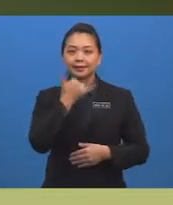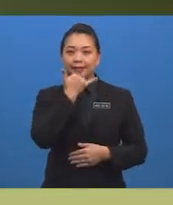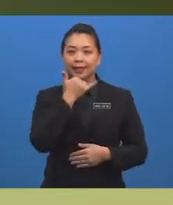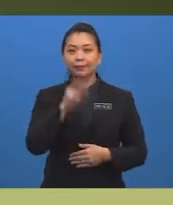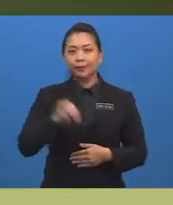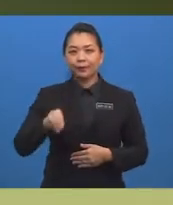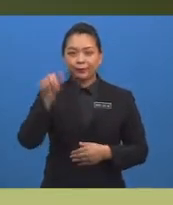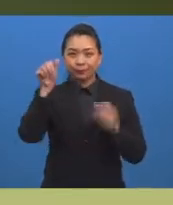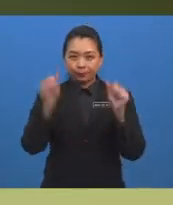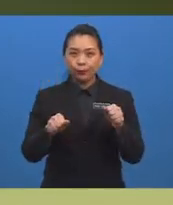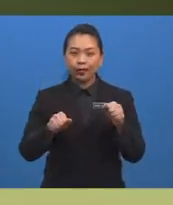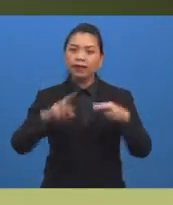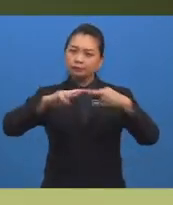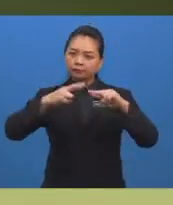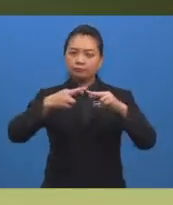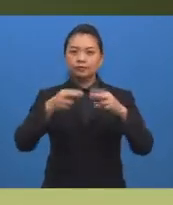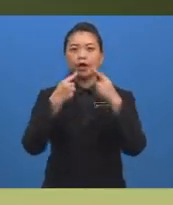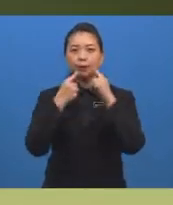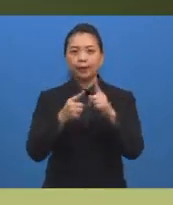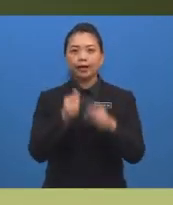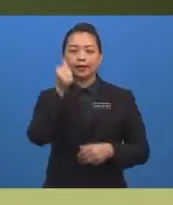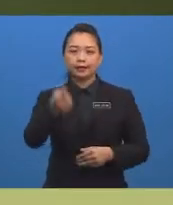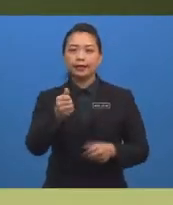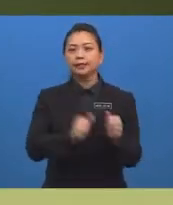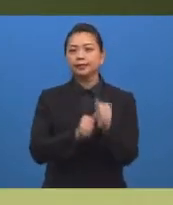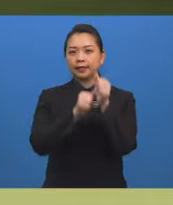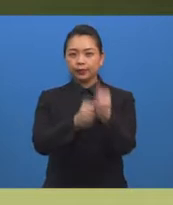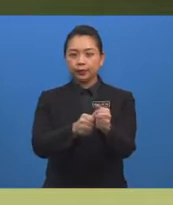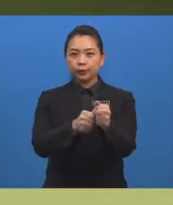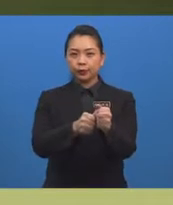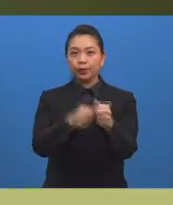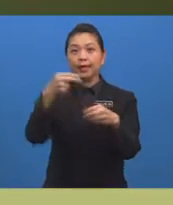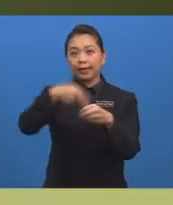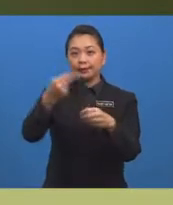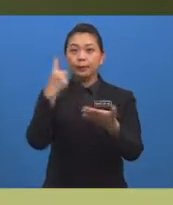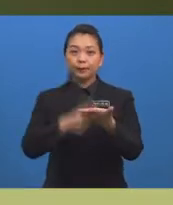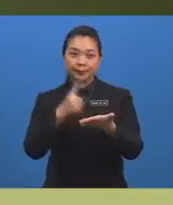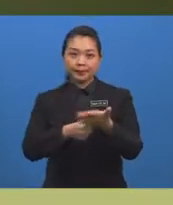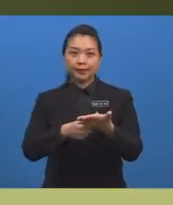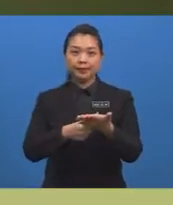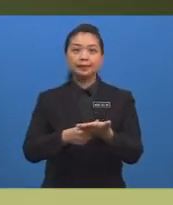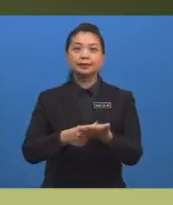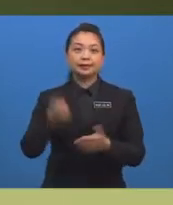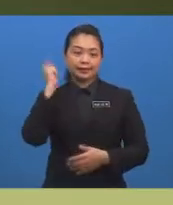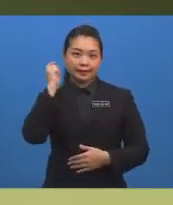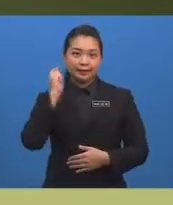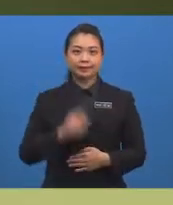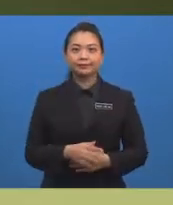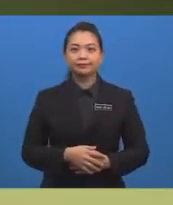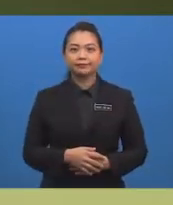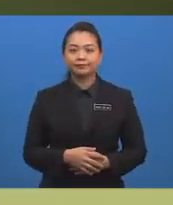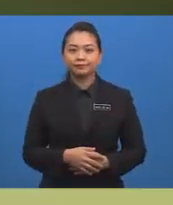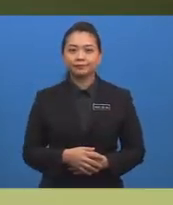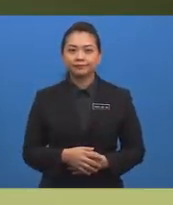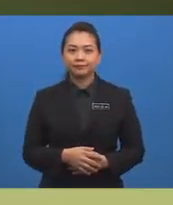-murid boleh perbaiki jawapan anda berdasarkan hasil perbincangan yang telah kita bincangkan